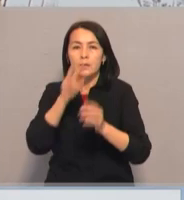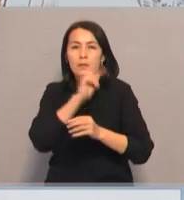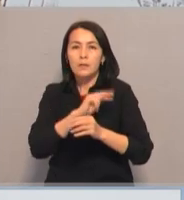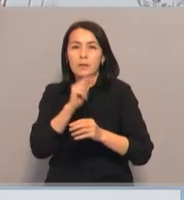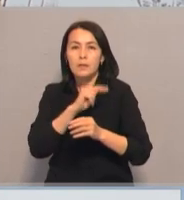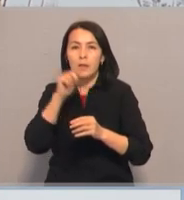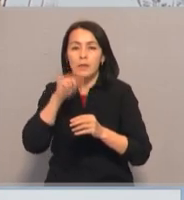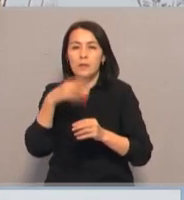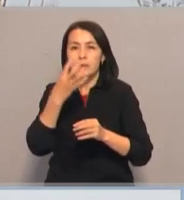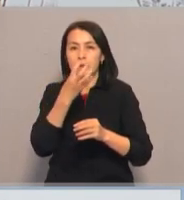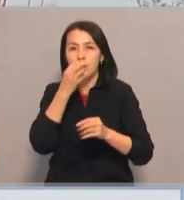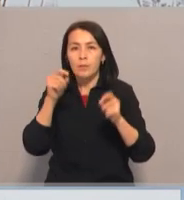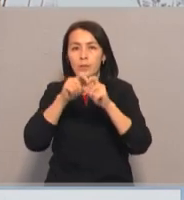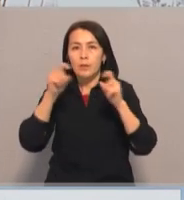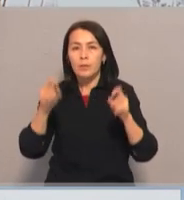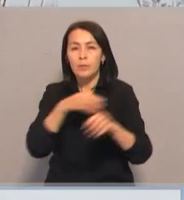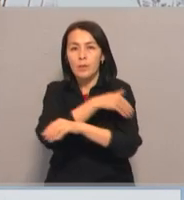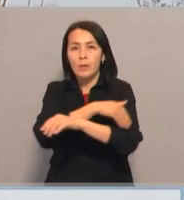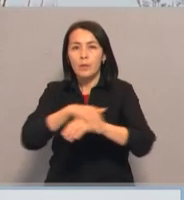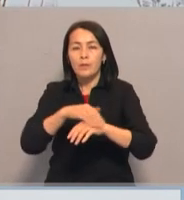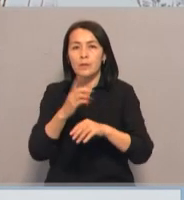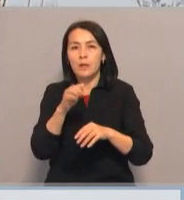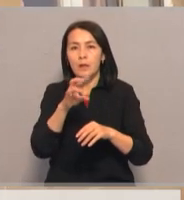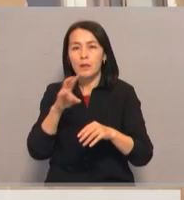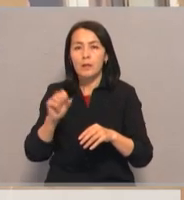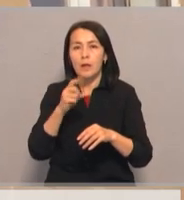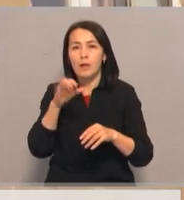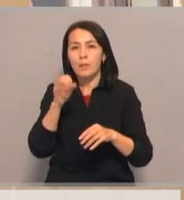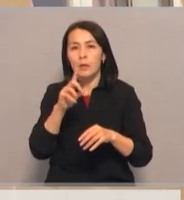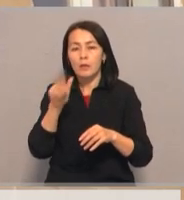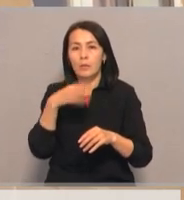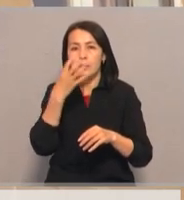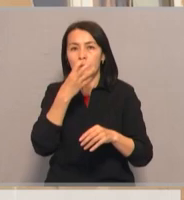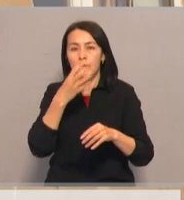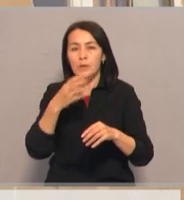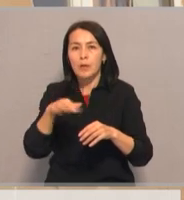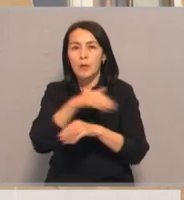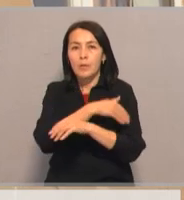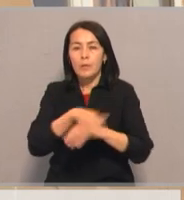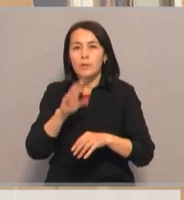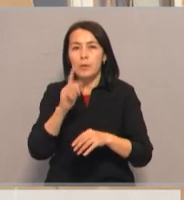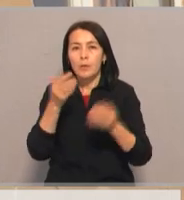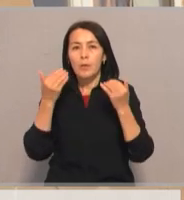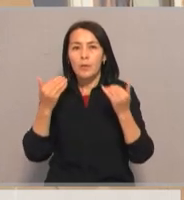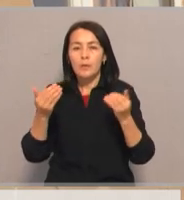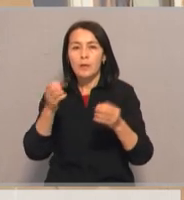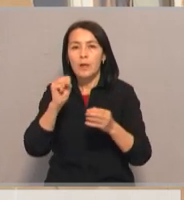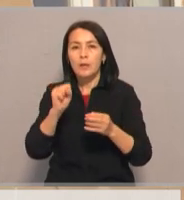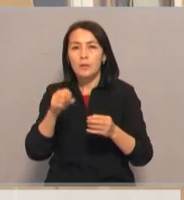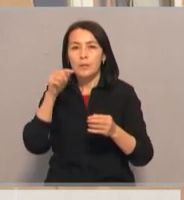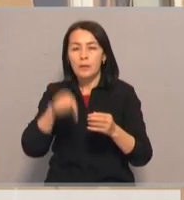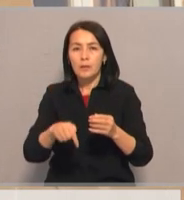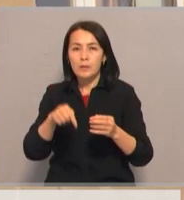магистральных теплопроводов по улицам Гагарина, Амхабая, Громова и тепловых сетей по улицам Гоголя и Адербекова.